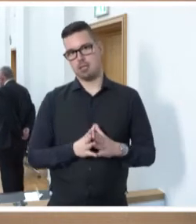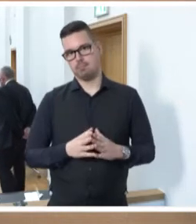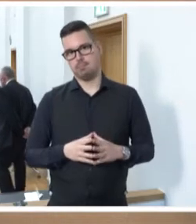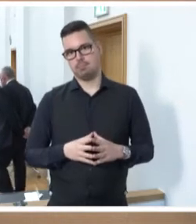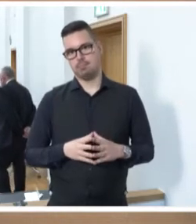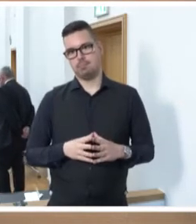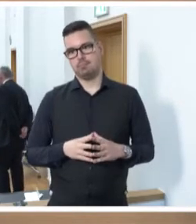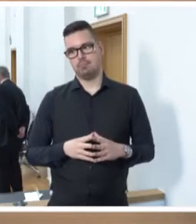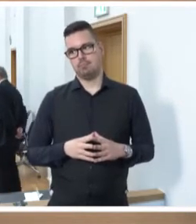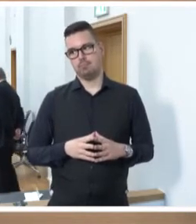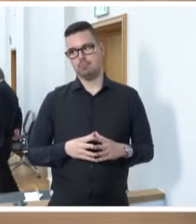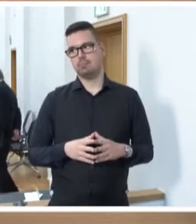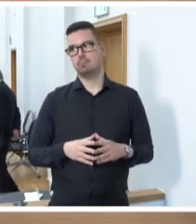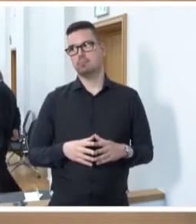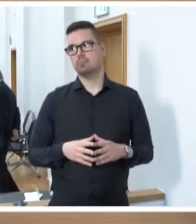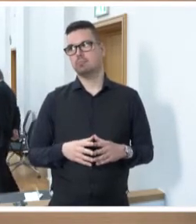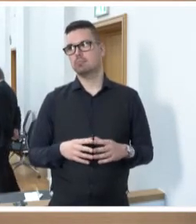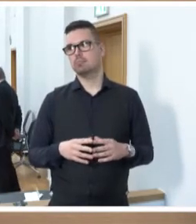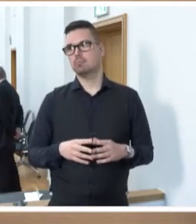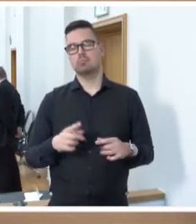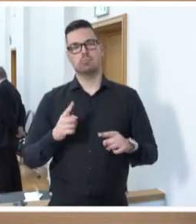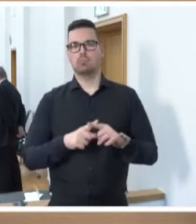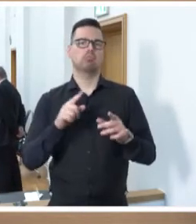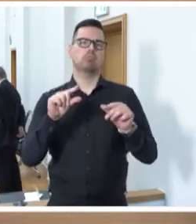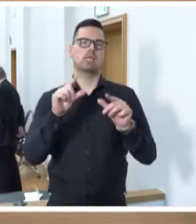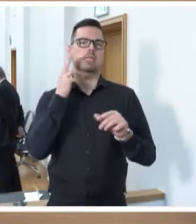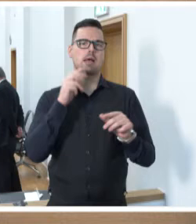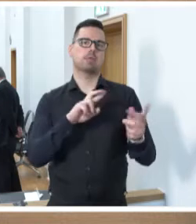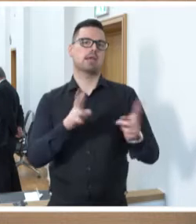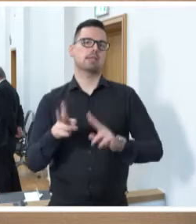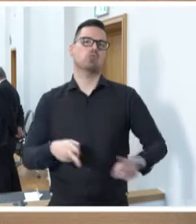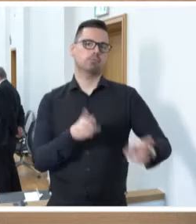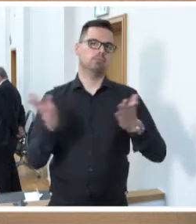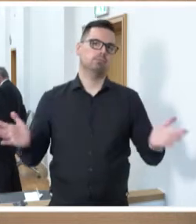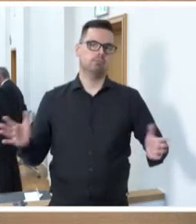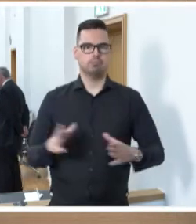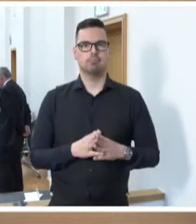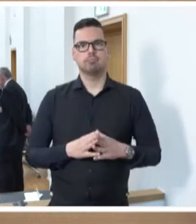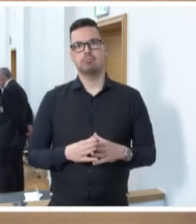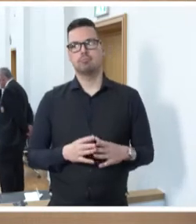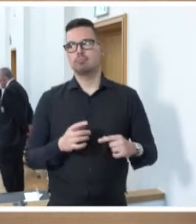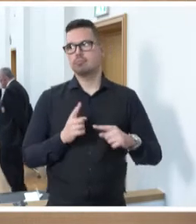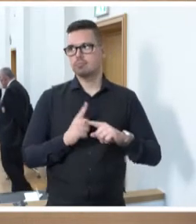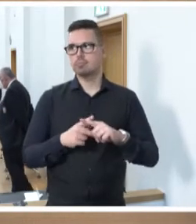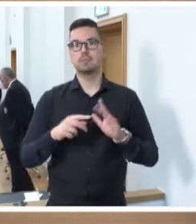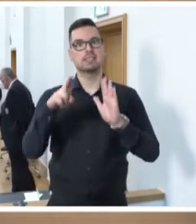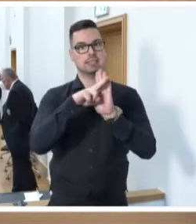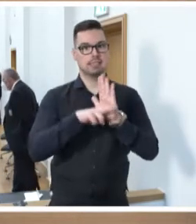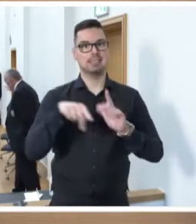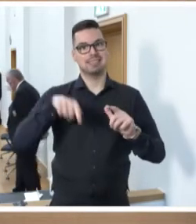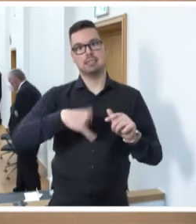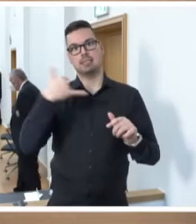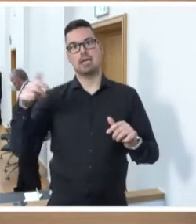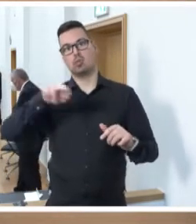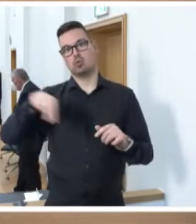sowie einiger redaktioneller Änderungen regelt. Zudem war eile geboten, das Gesetz noch in diesem Jahr ins